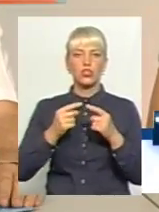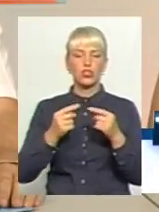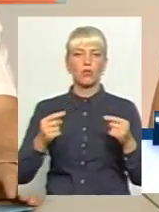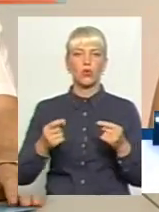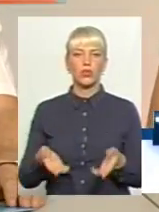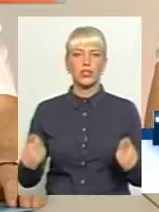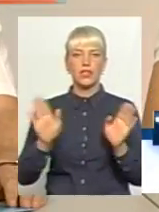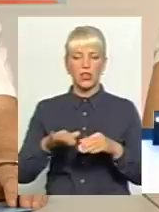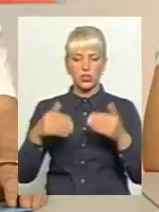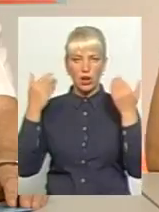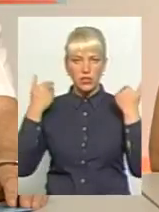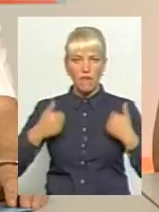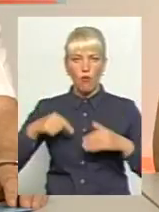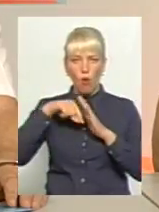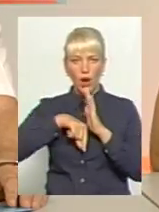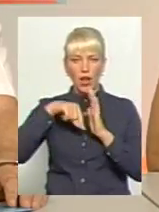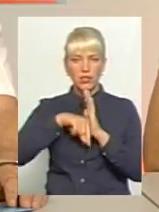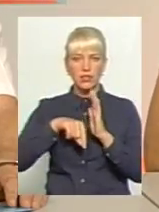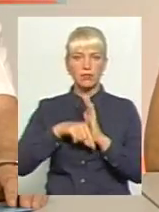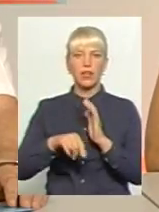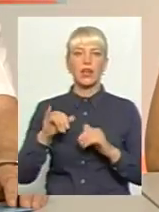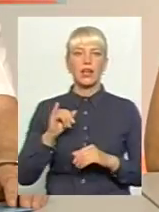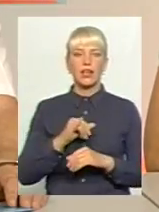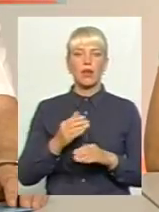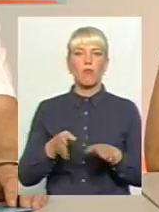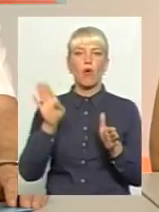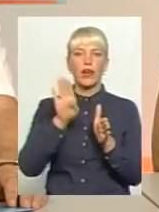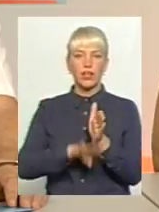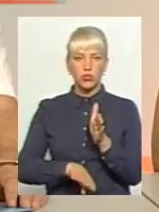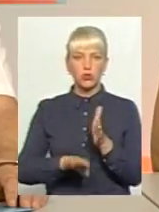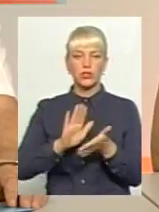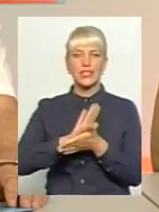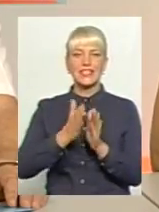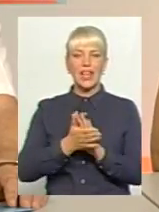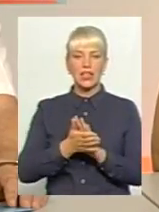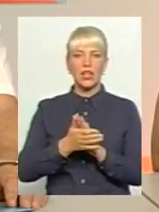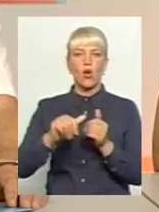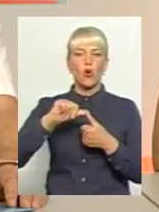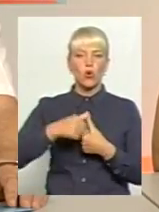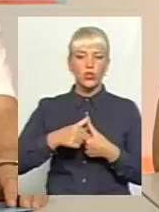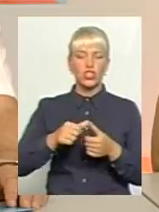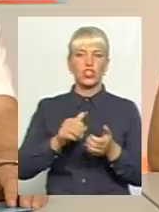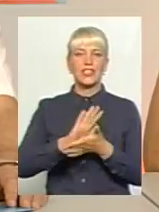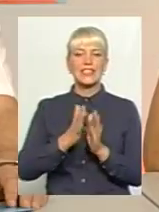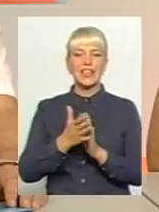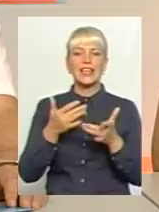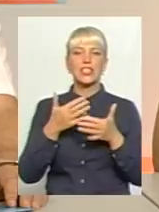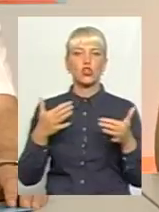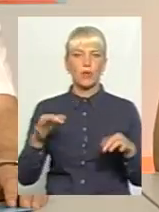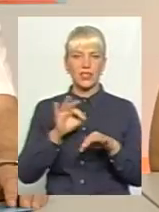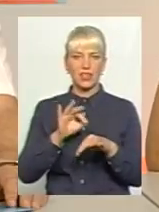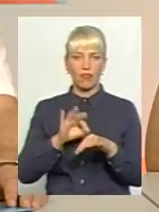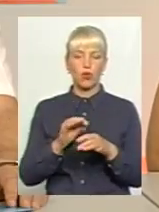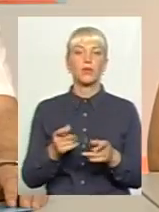вони лишаються в організмі і далі руйнують, ну, погіршують, там, хронічні стани різноманітних хвороб і,